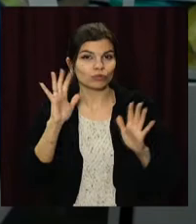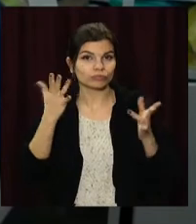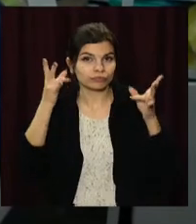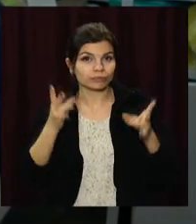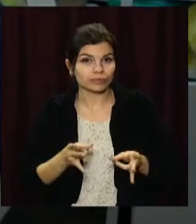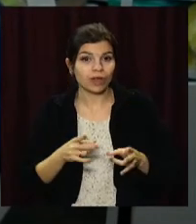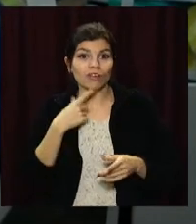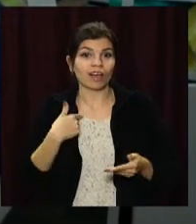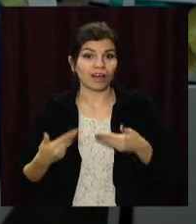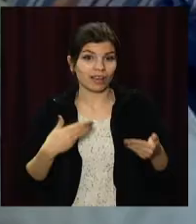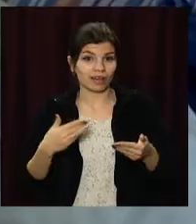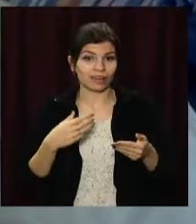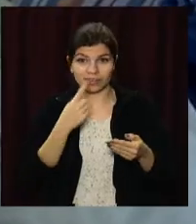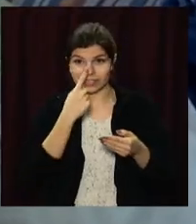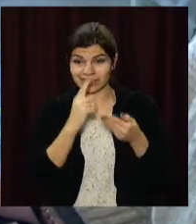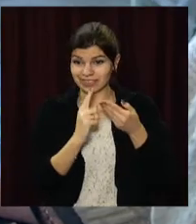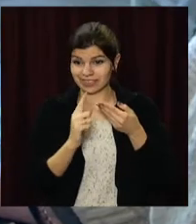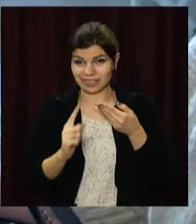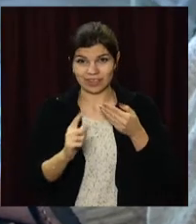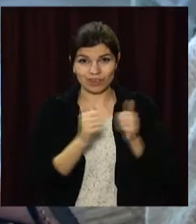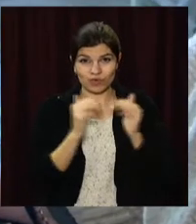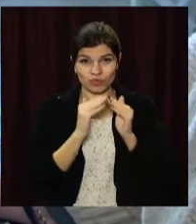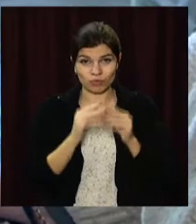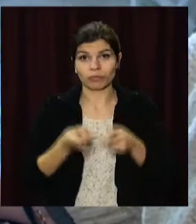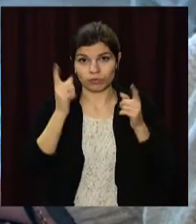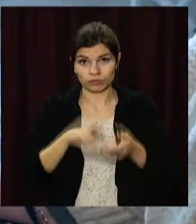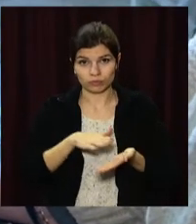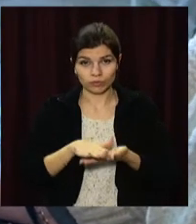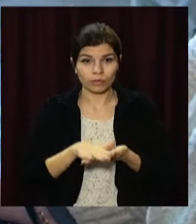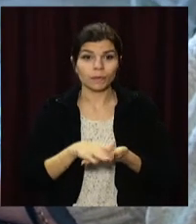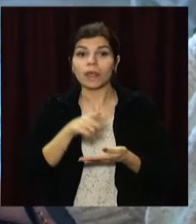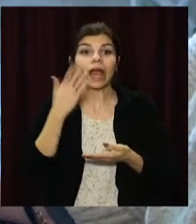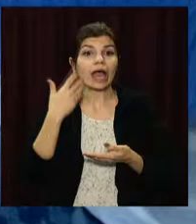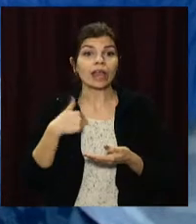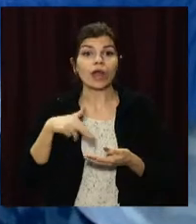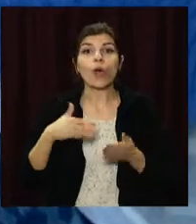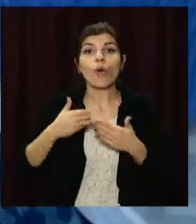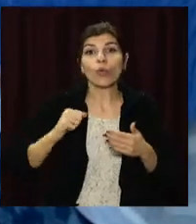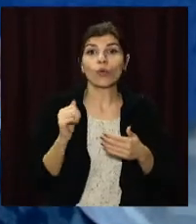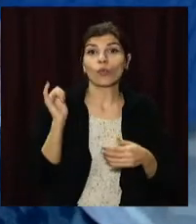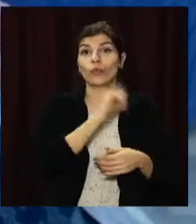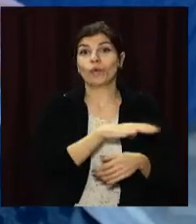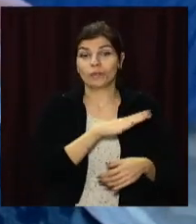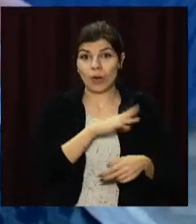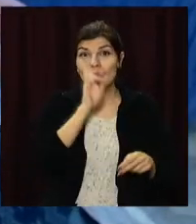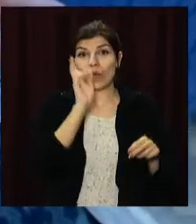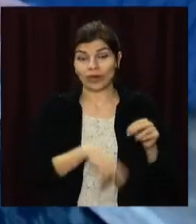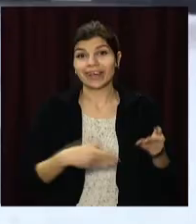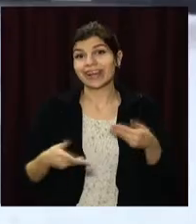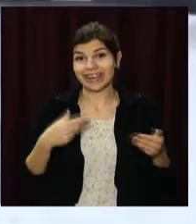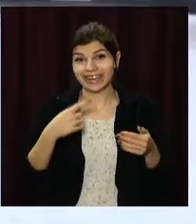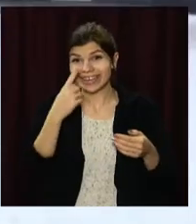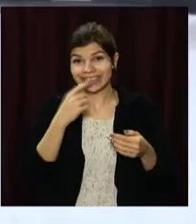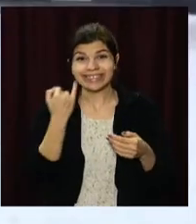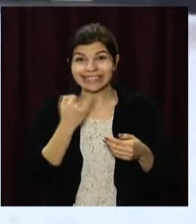порожик і сквольська, перелом. Я коли йшов від друга, я підскузнувся на льду.